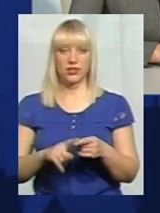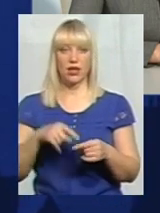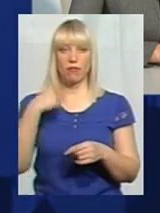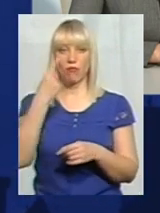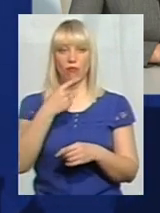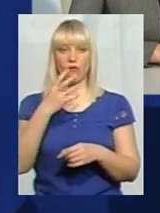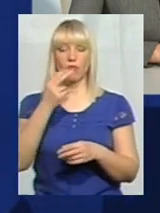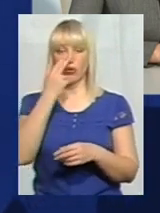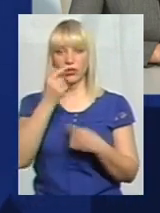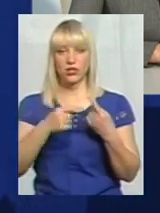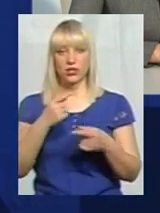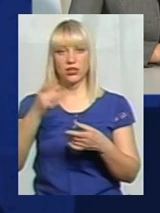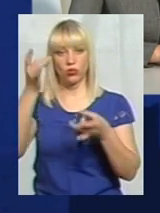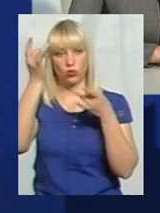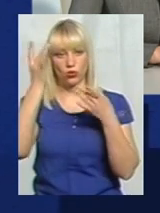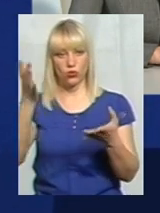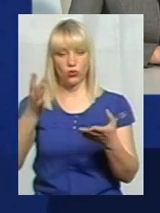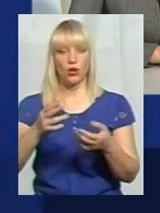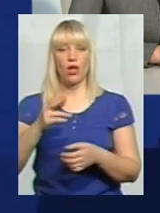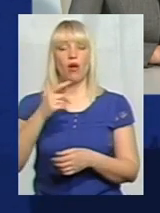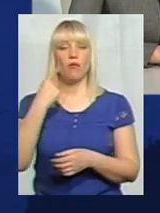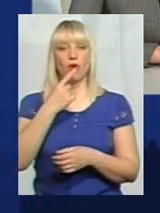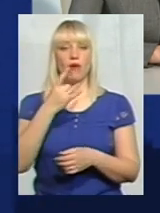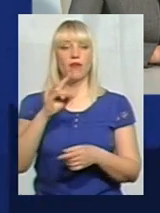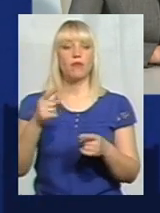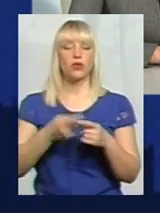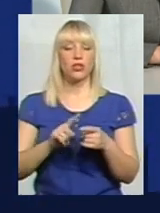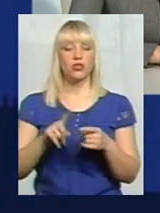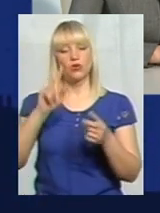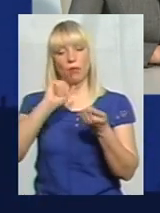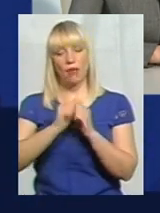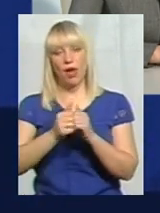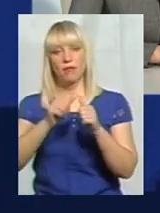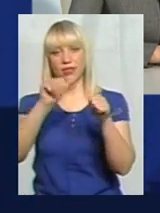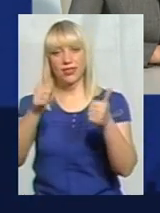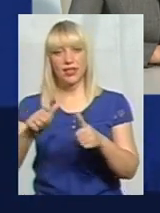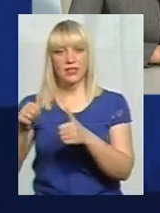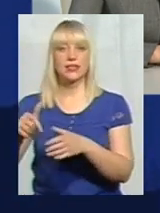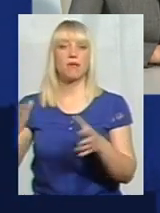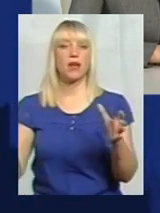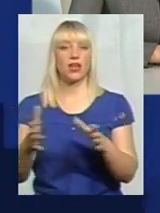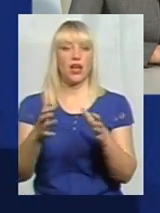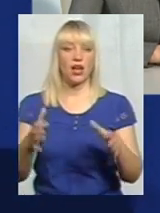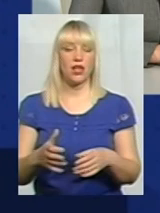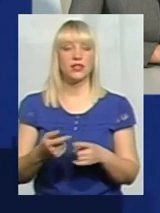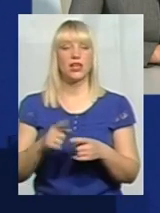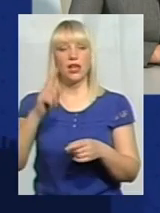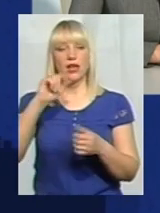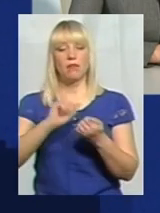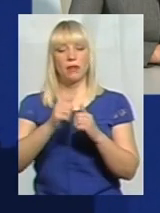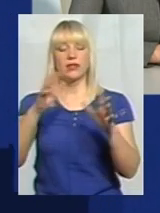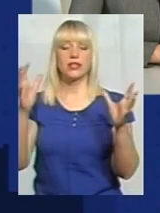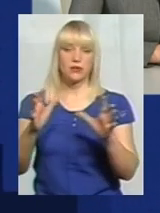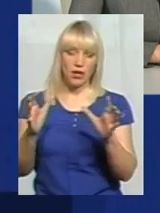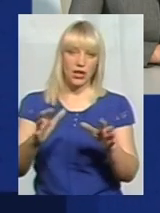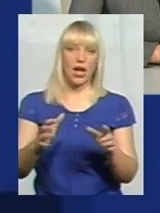про традиційну культуру, це мова про те, щоб пам'ятки зберігалися. І ось, наприклад, про пам'ятки зберігалися, це